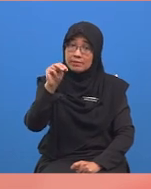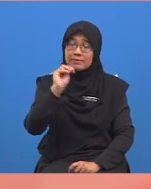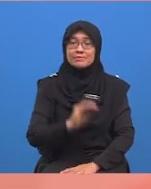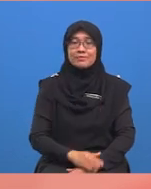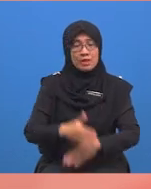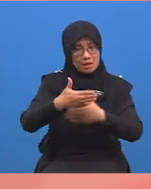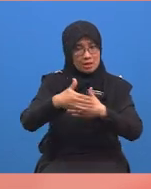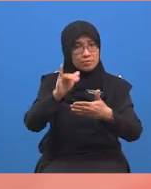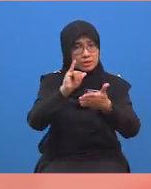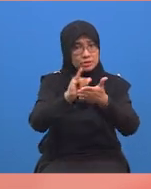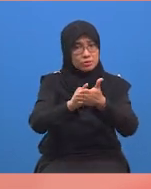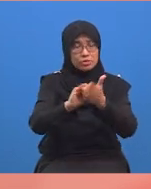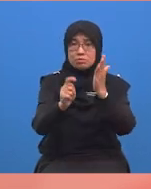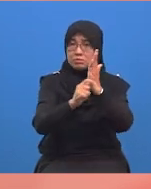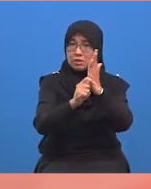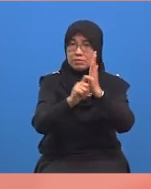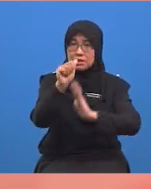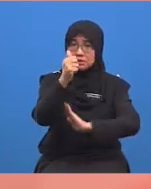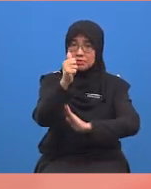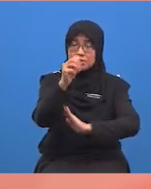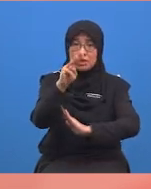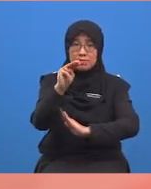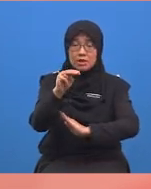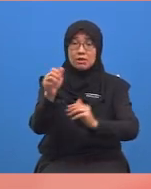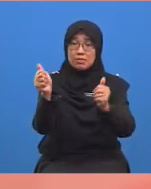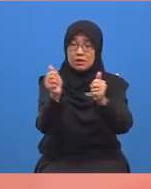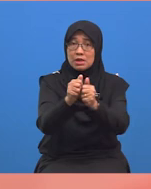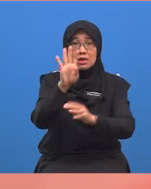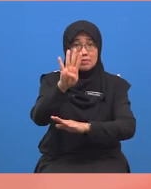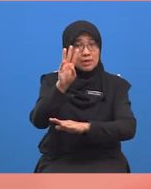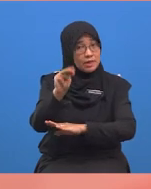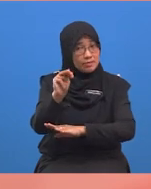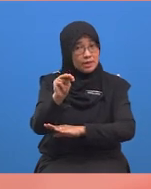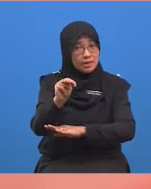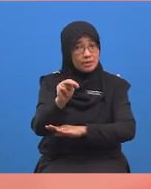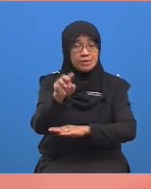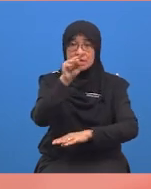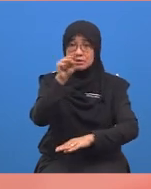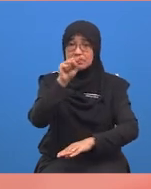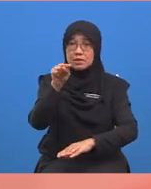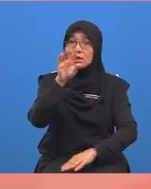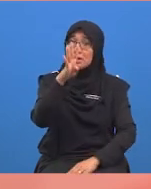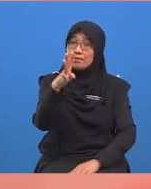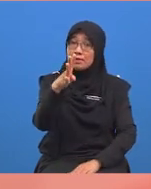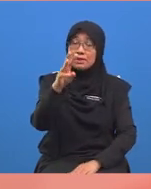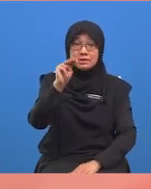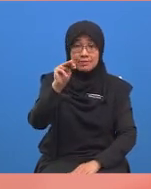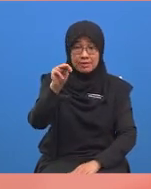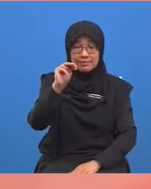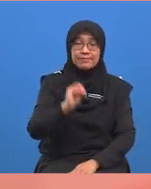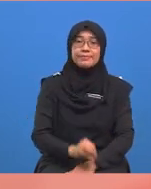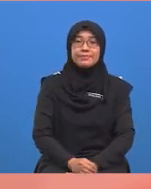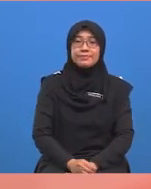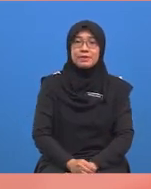Kemudian, tambahkan sepuluh dengan empat milimeter bersamaan empat belas milimeter.